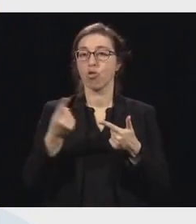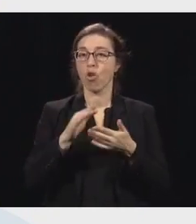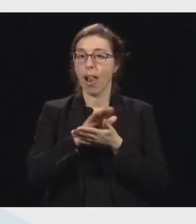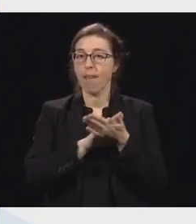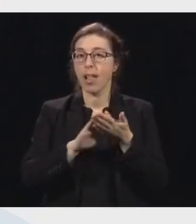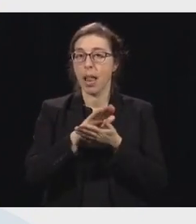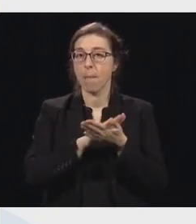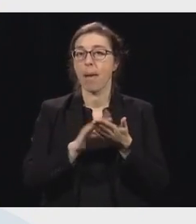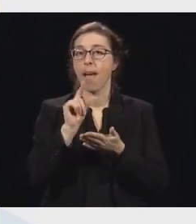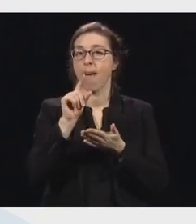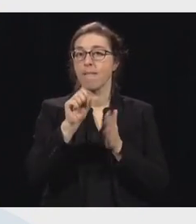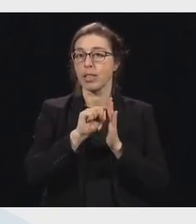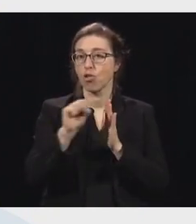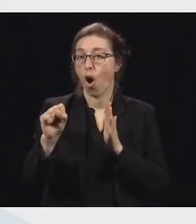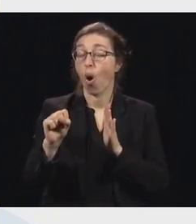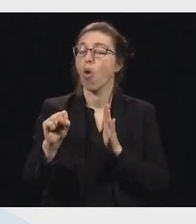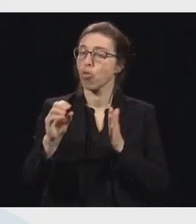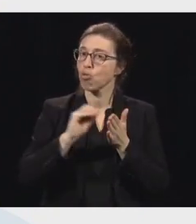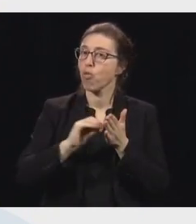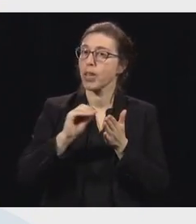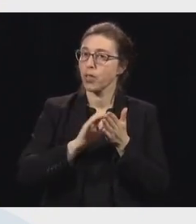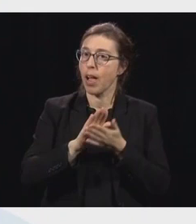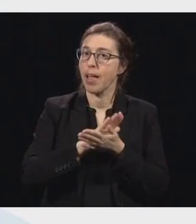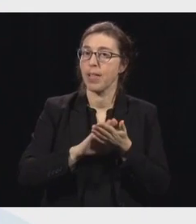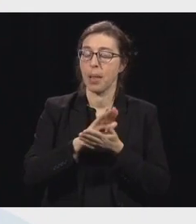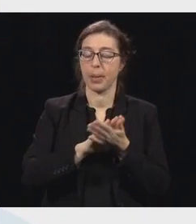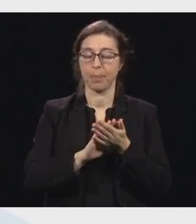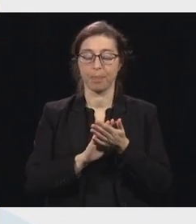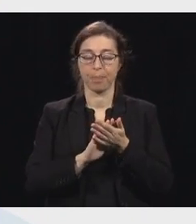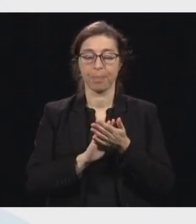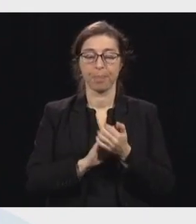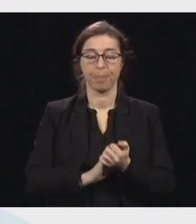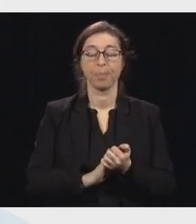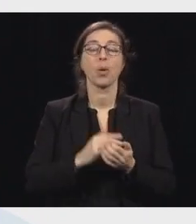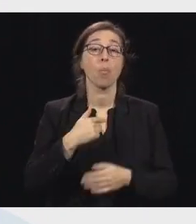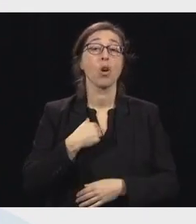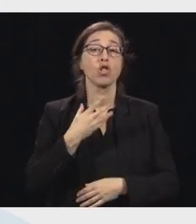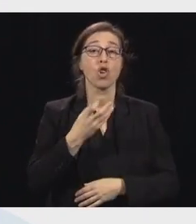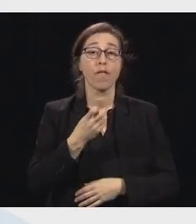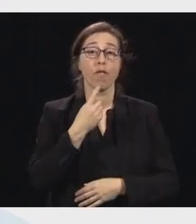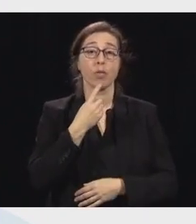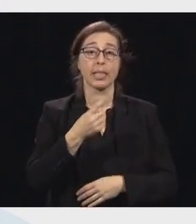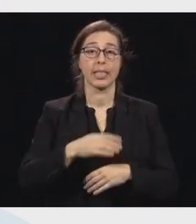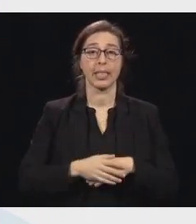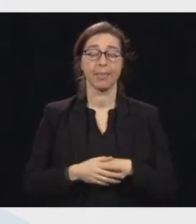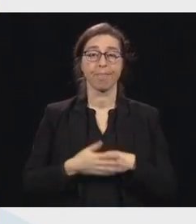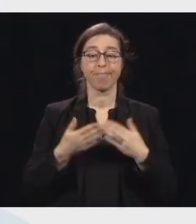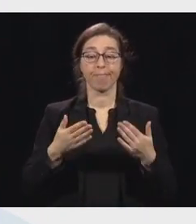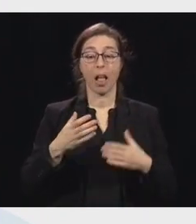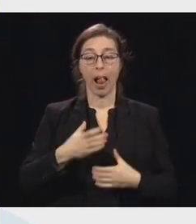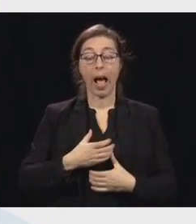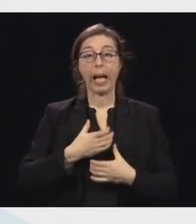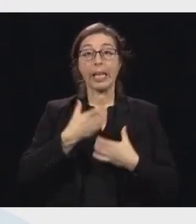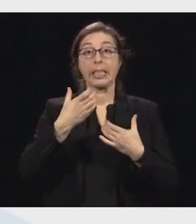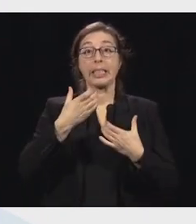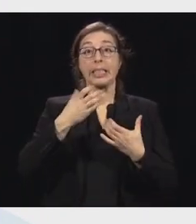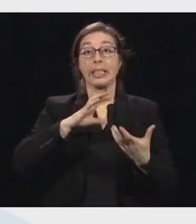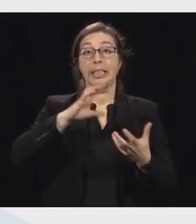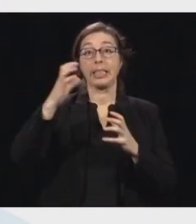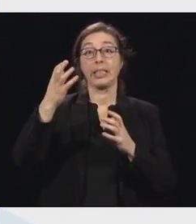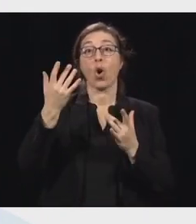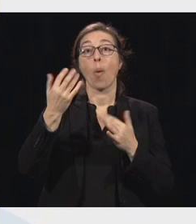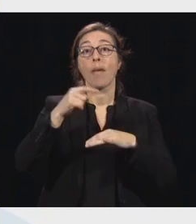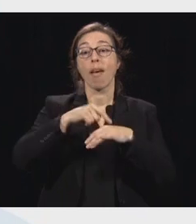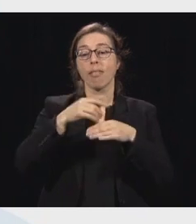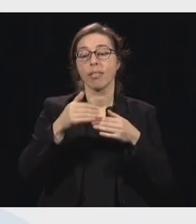régulièrement. Et moi, je veux juste vous dire, là, on ne sait pas combien de temps la crise va durer,